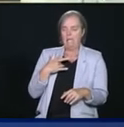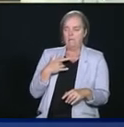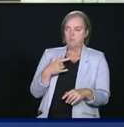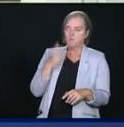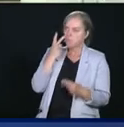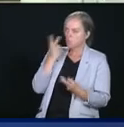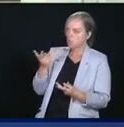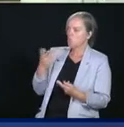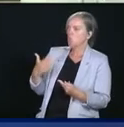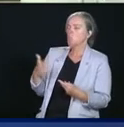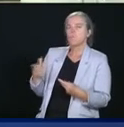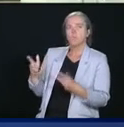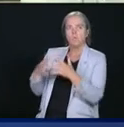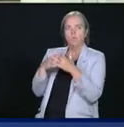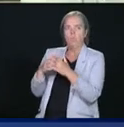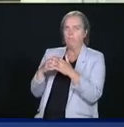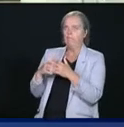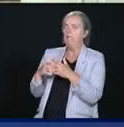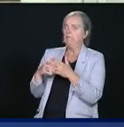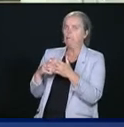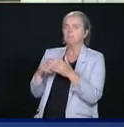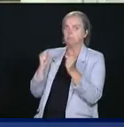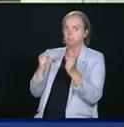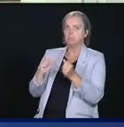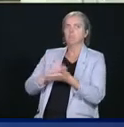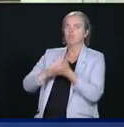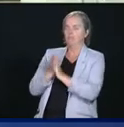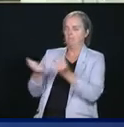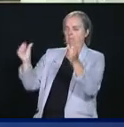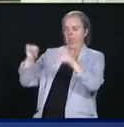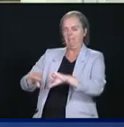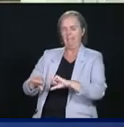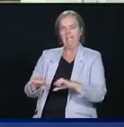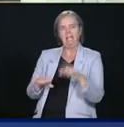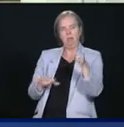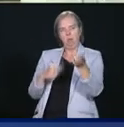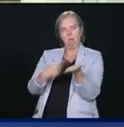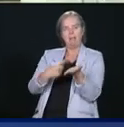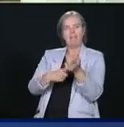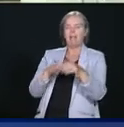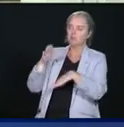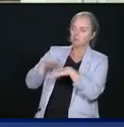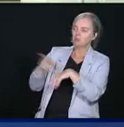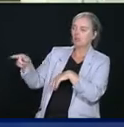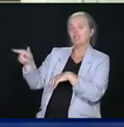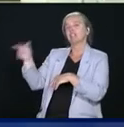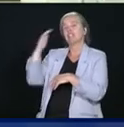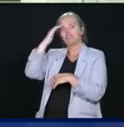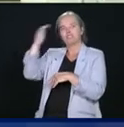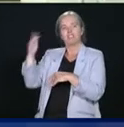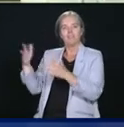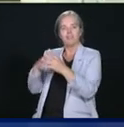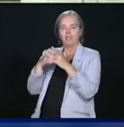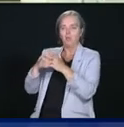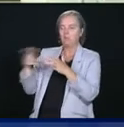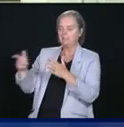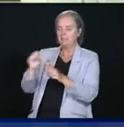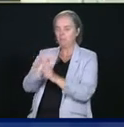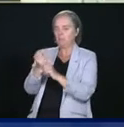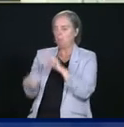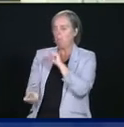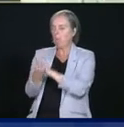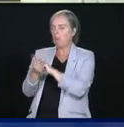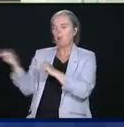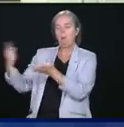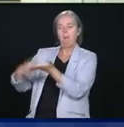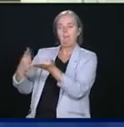Et à vos yeux, comment devrait intervenir un chef d'État lorsque des situations comme celle-là se présentent?